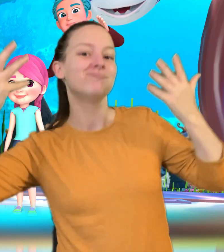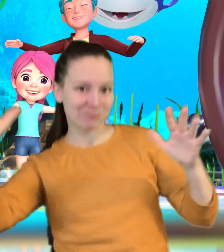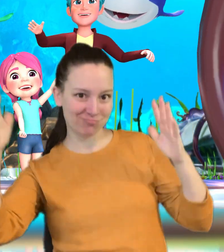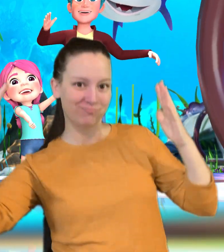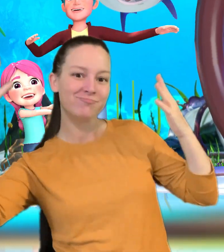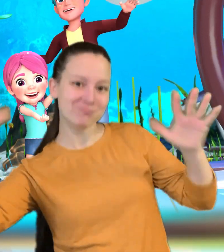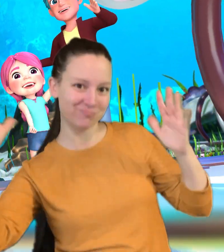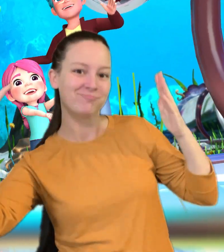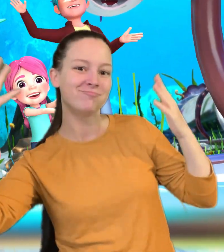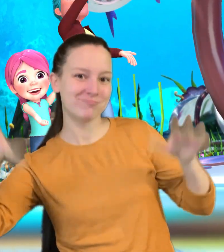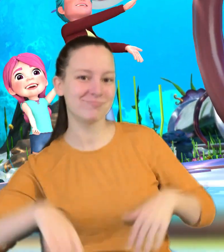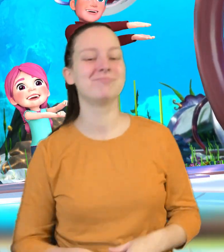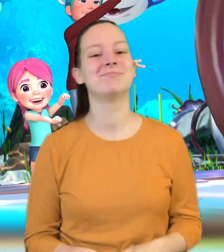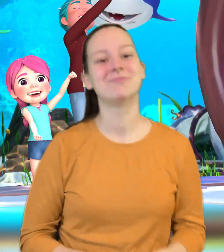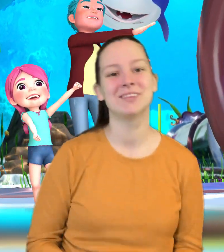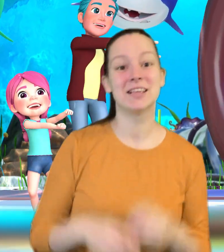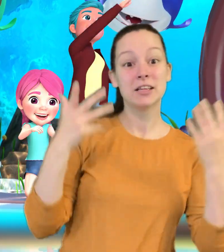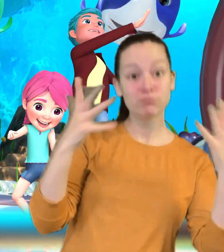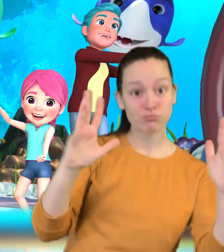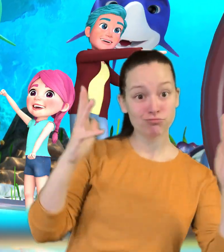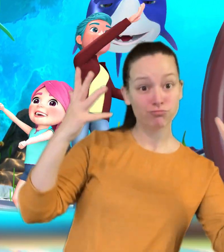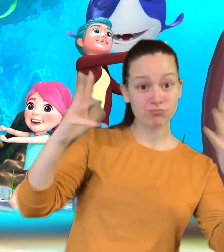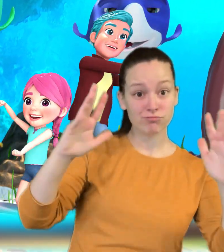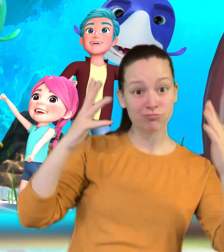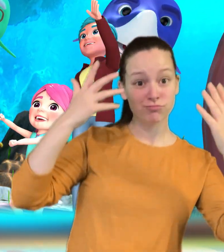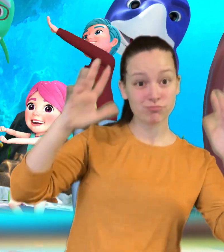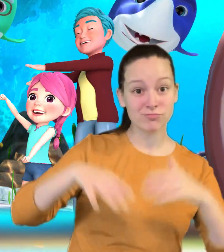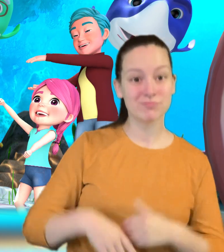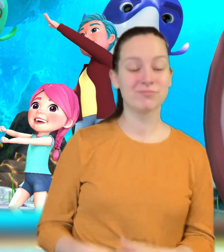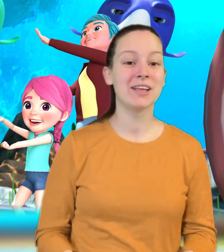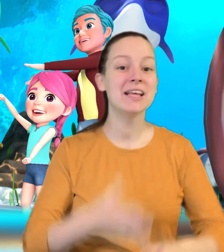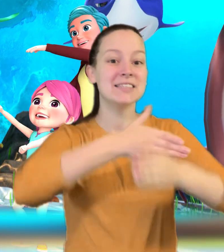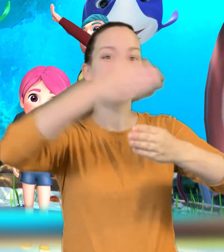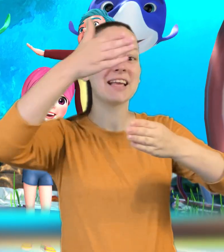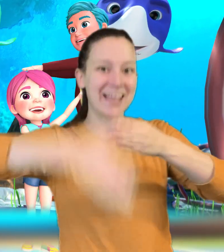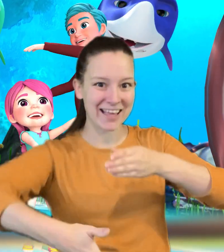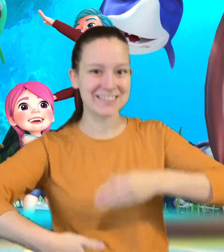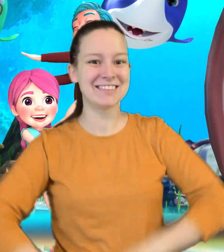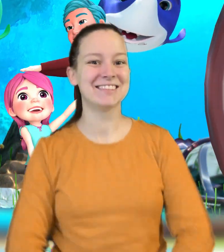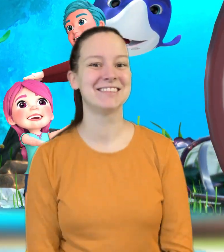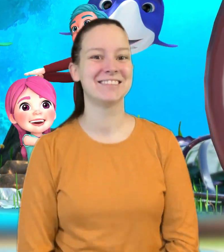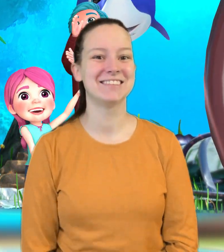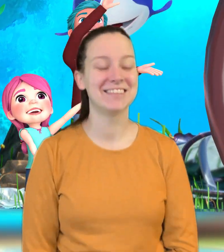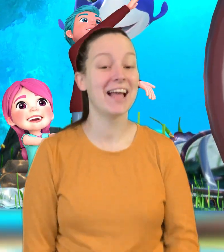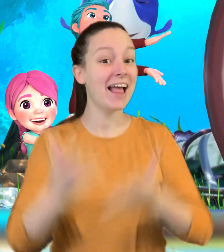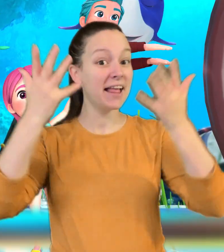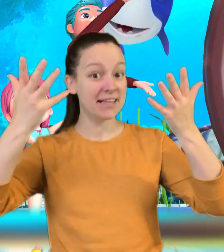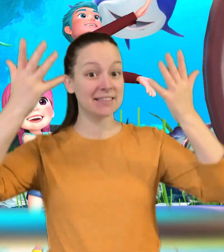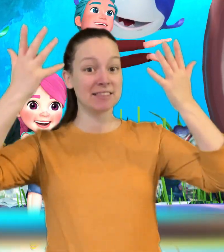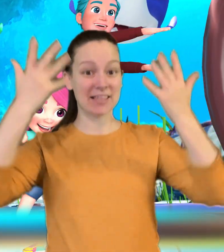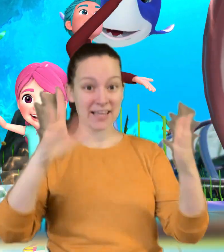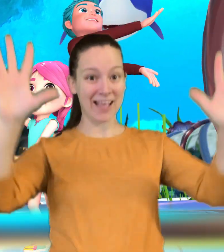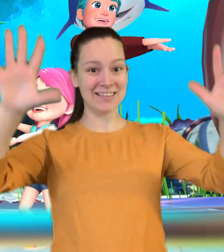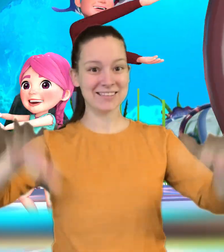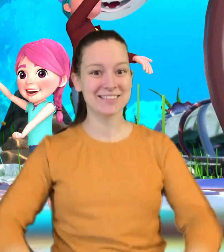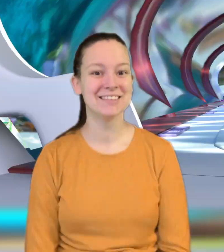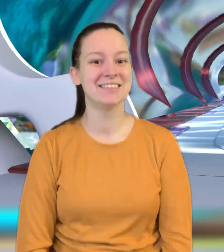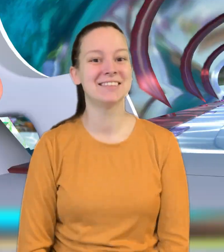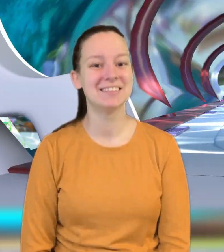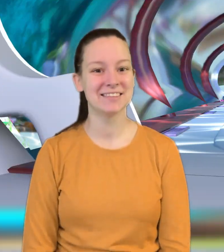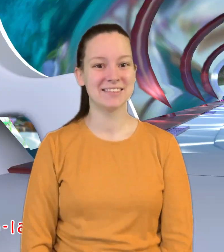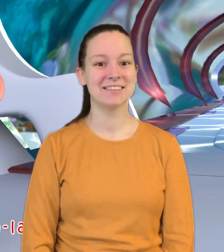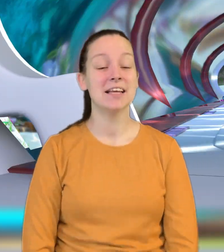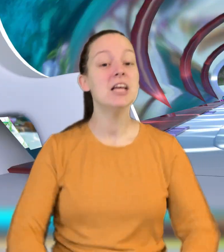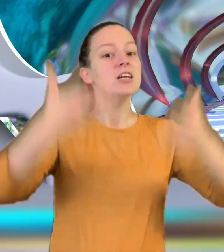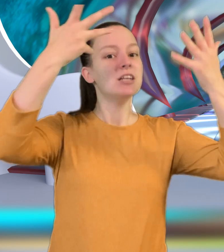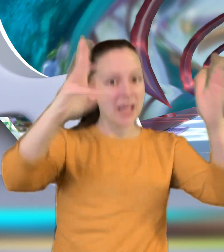alles gut. Du warst dabei, jetzt ist's vorbei, du hast viel Mut,